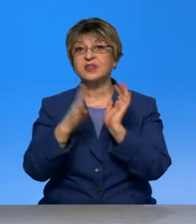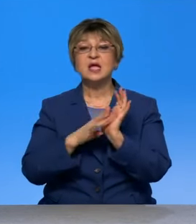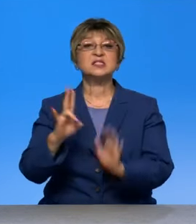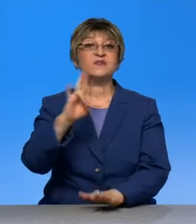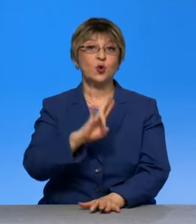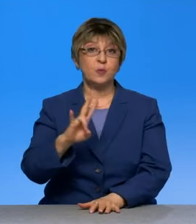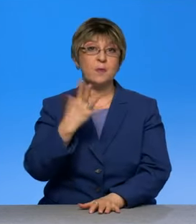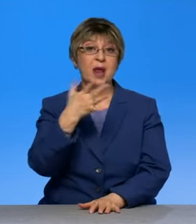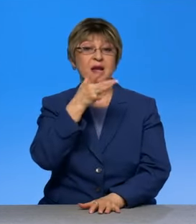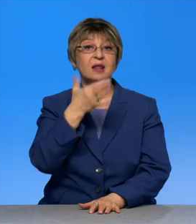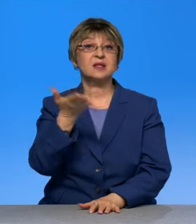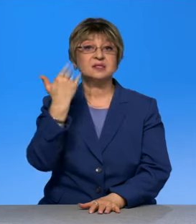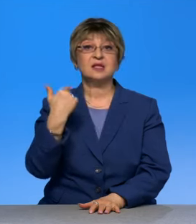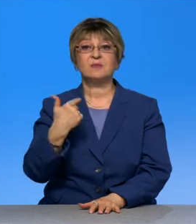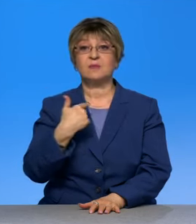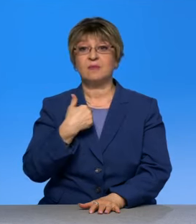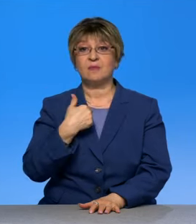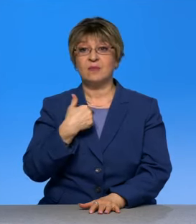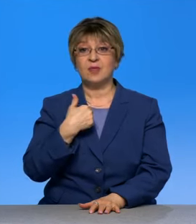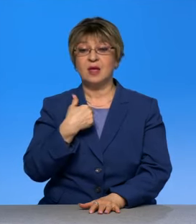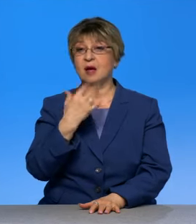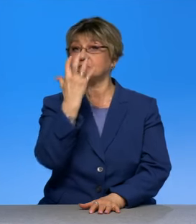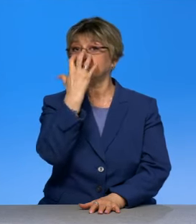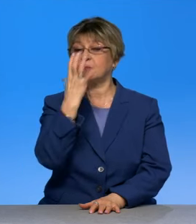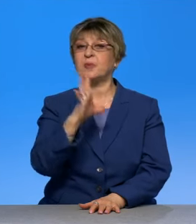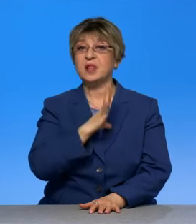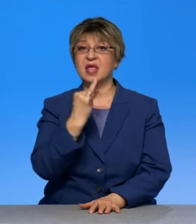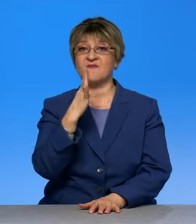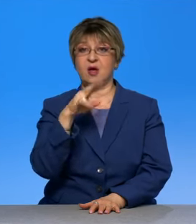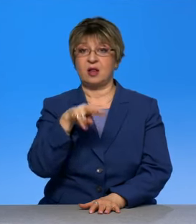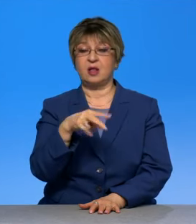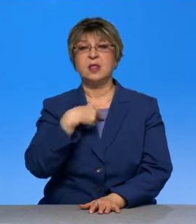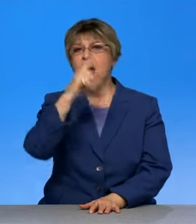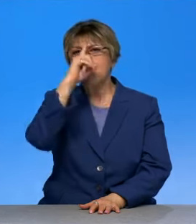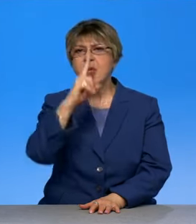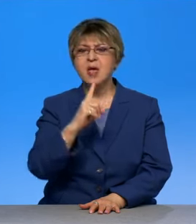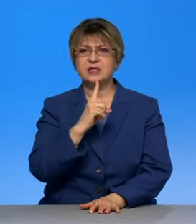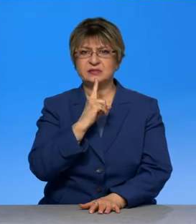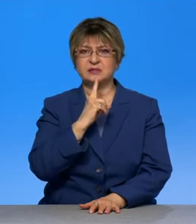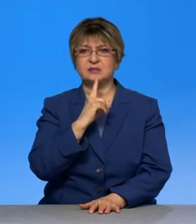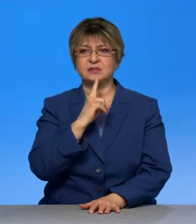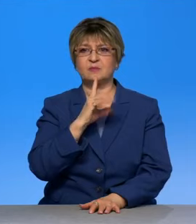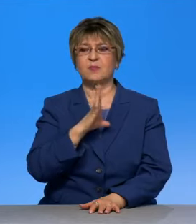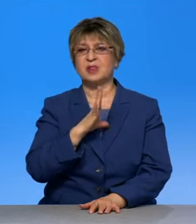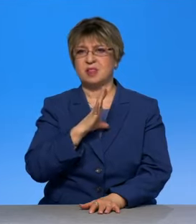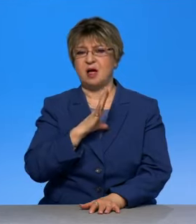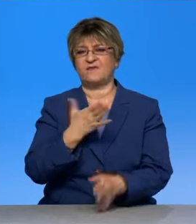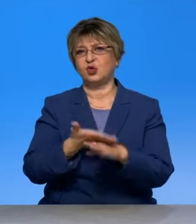Пять лет назад меня сняли с ИВЛ. Я месяц провела в реанимации,